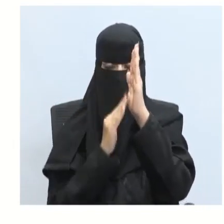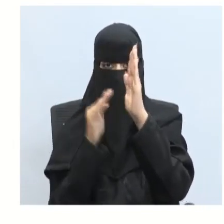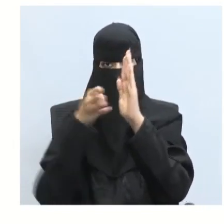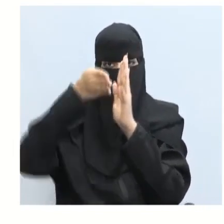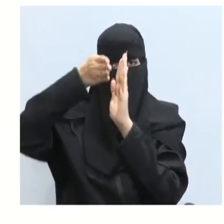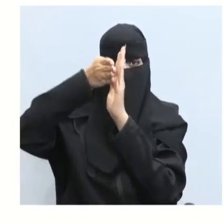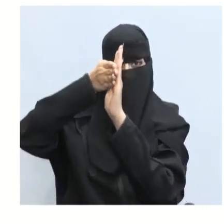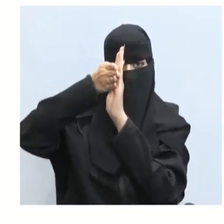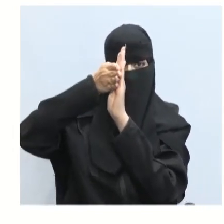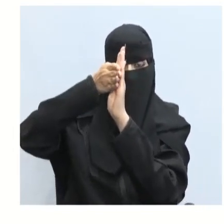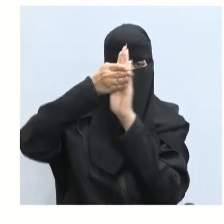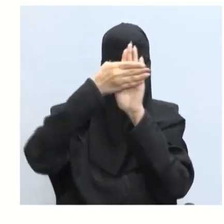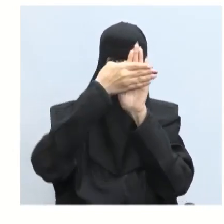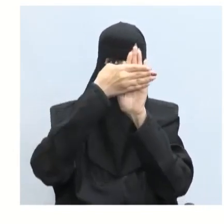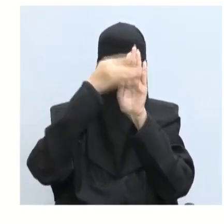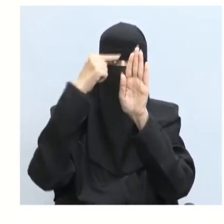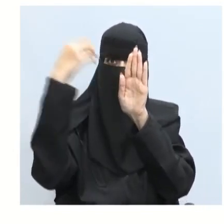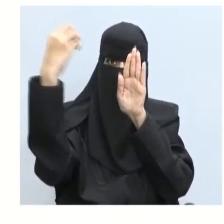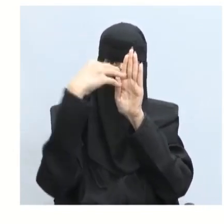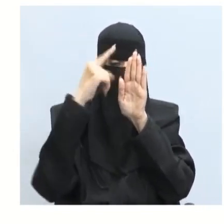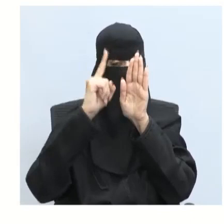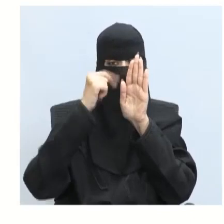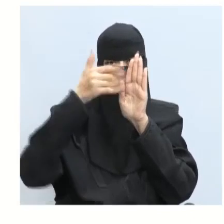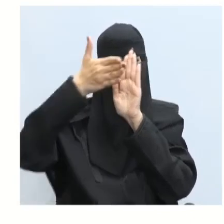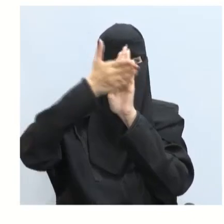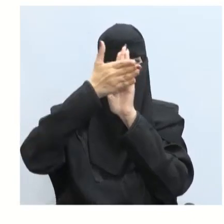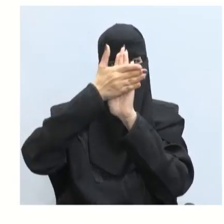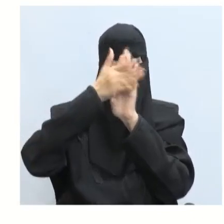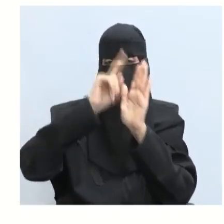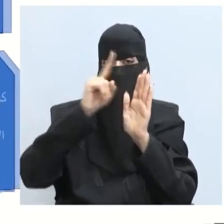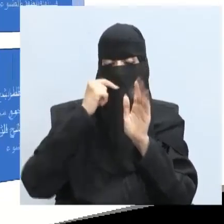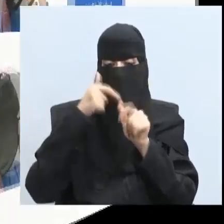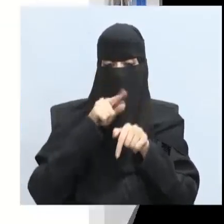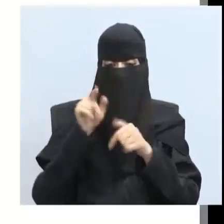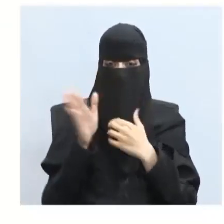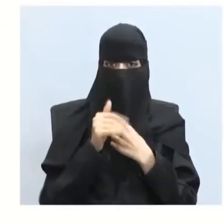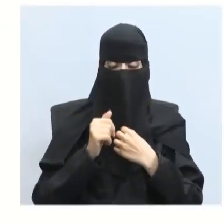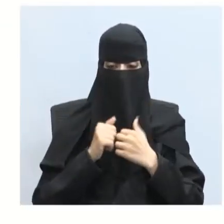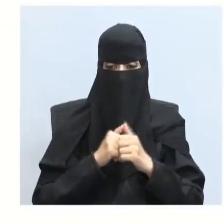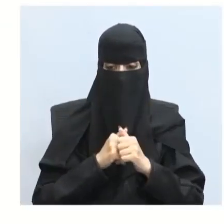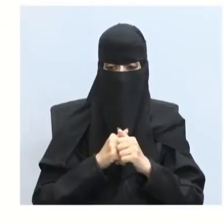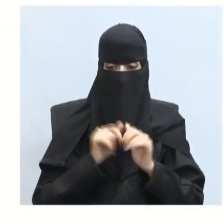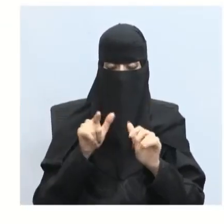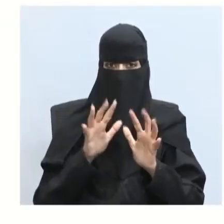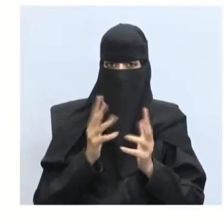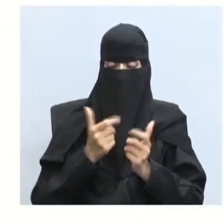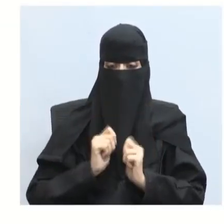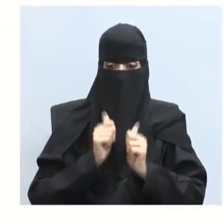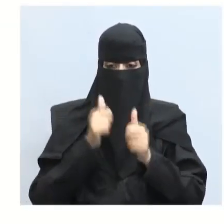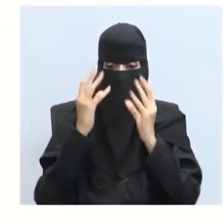متعامدين هل سينفذ الضوء؟ نعم أحسنت إذن لن ينفذ الضوء